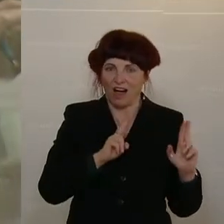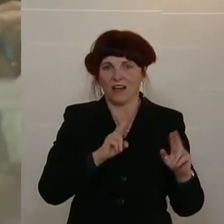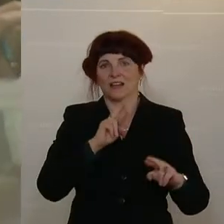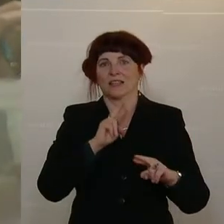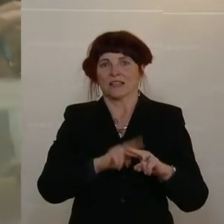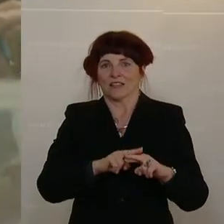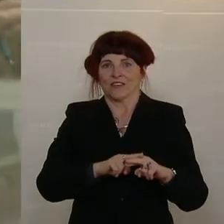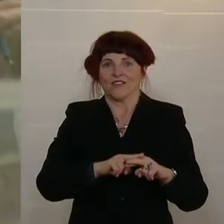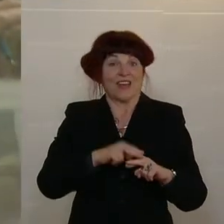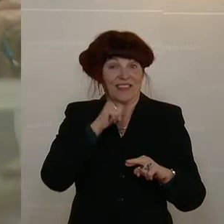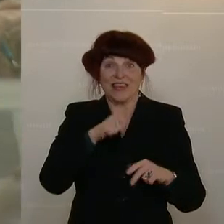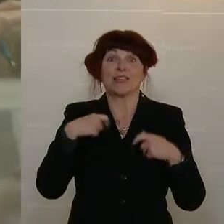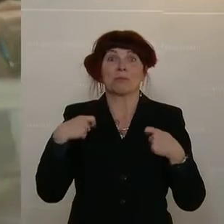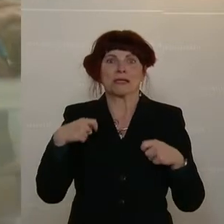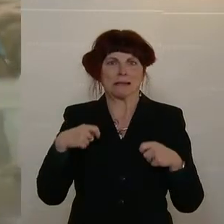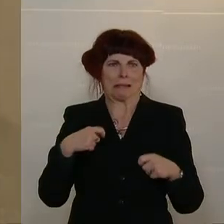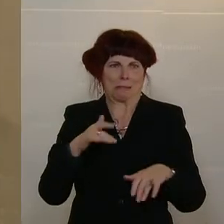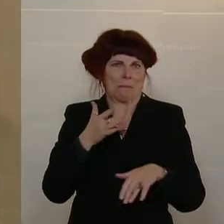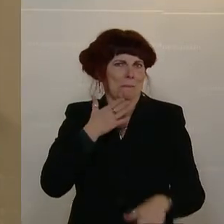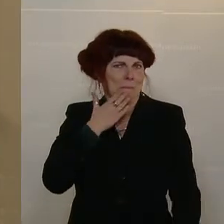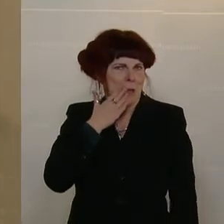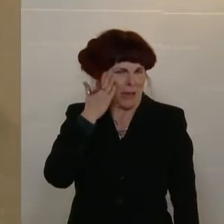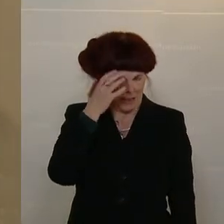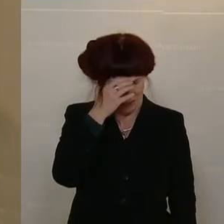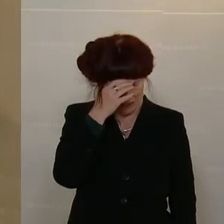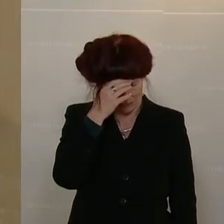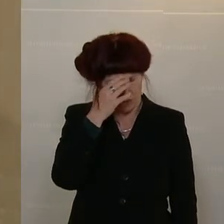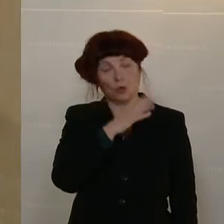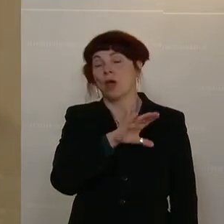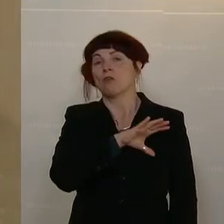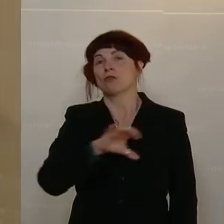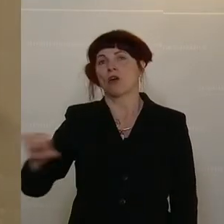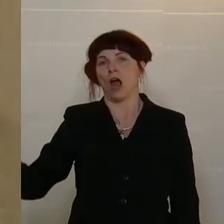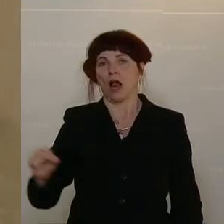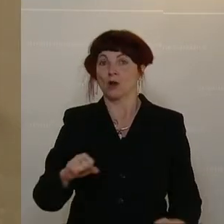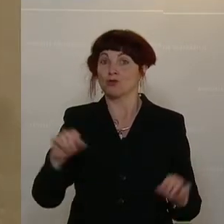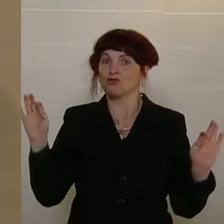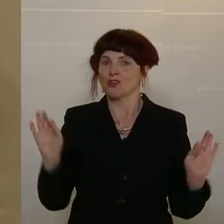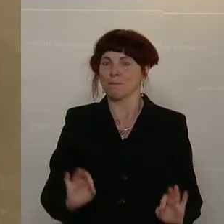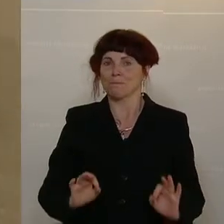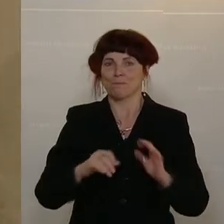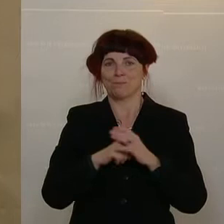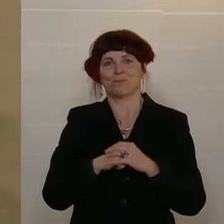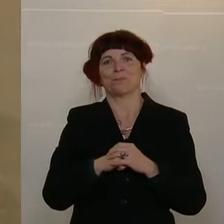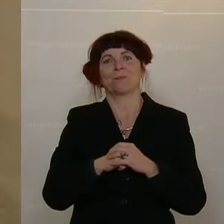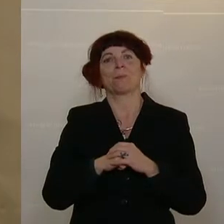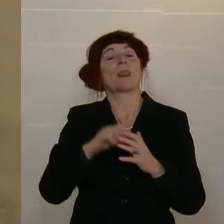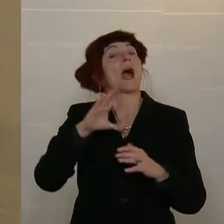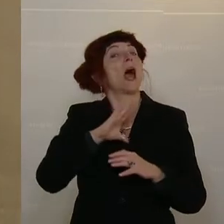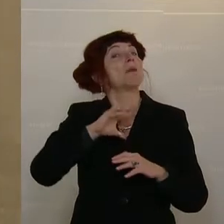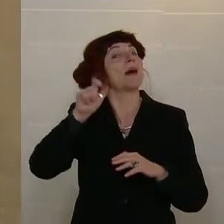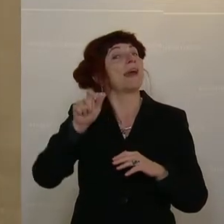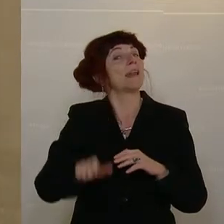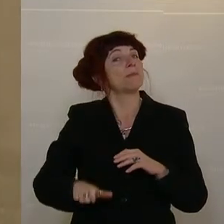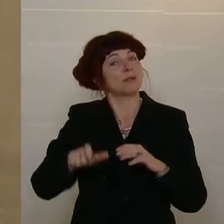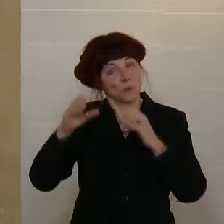passieren würde, dass er Präsident wird, weil dann wäre das ja für alle eine schlimme Sache. Aber wenn jemand von